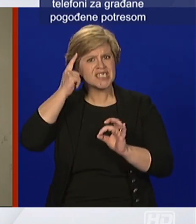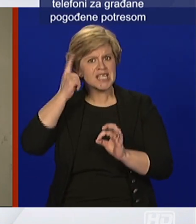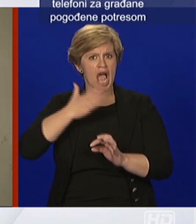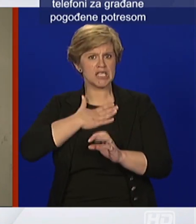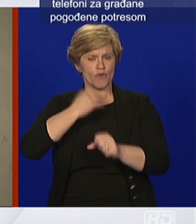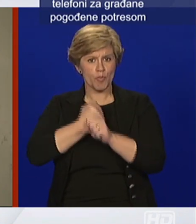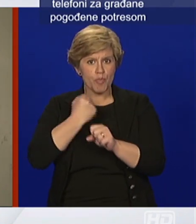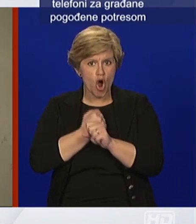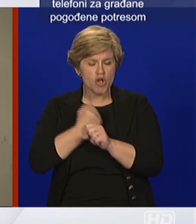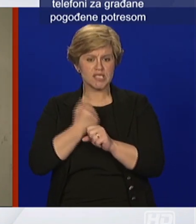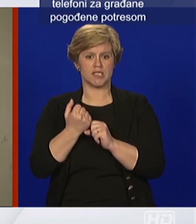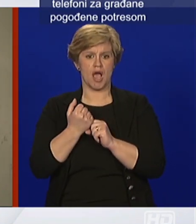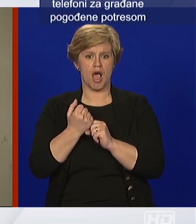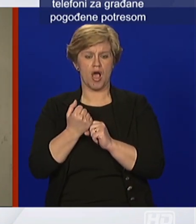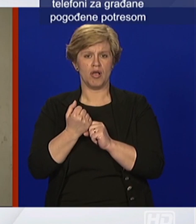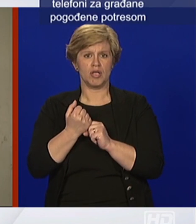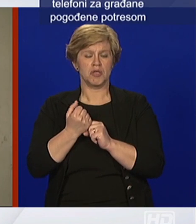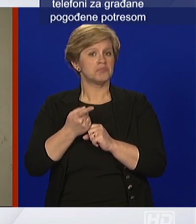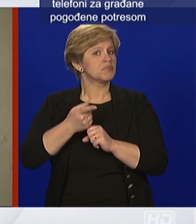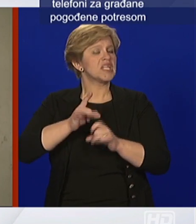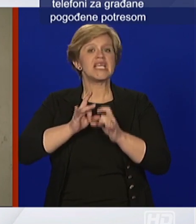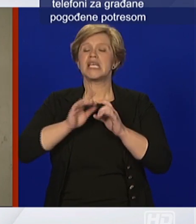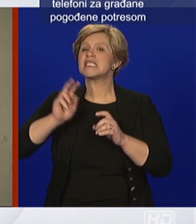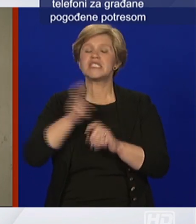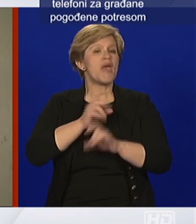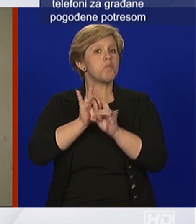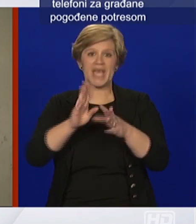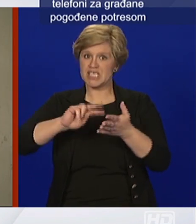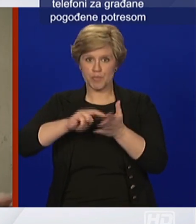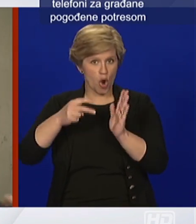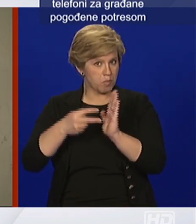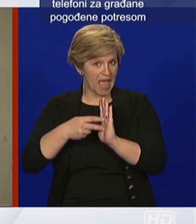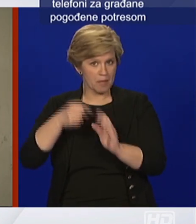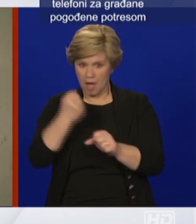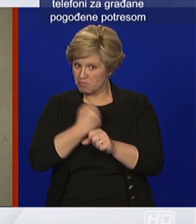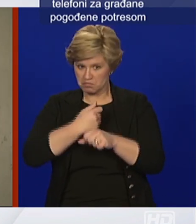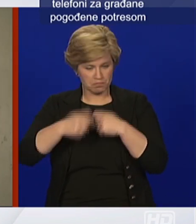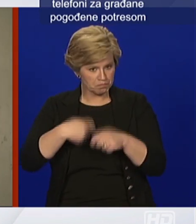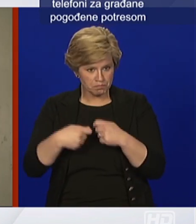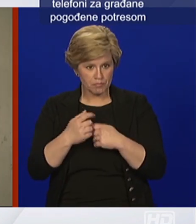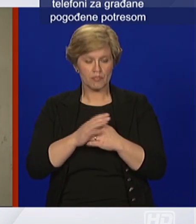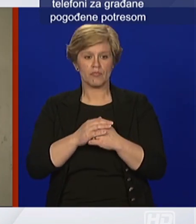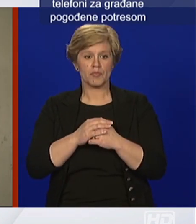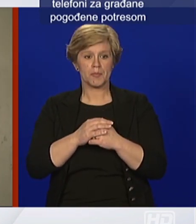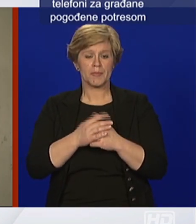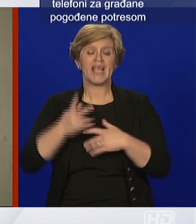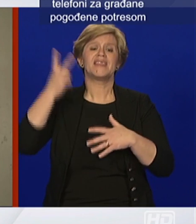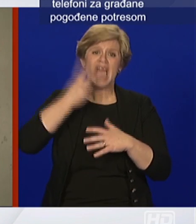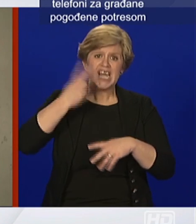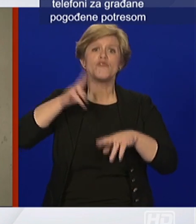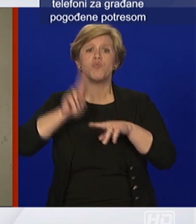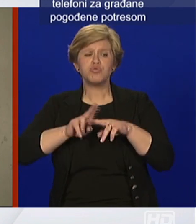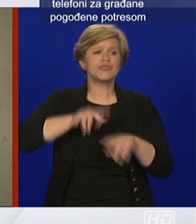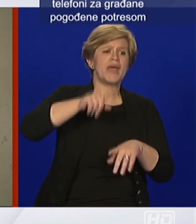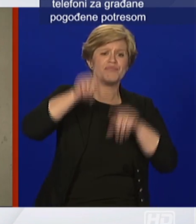bez problema naravno moguće je da će biti problema u nekim i dijelovima grada